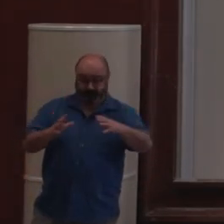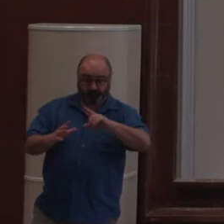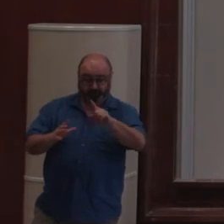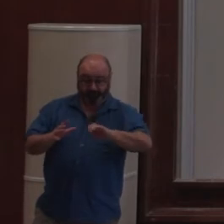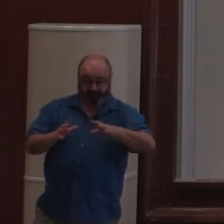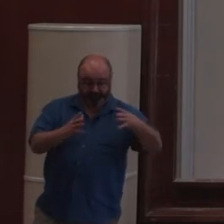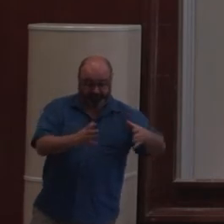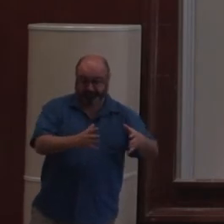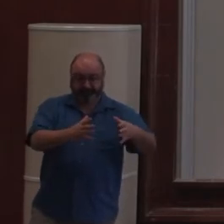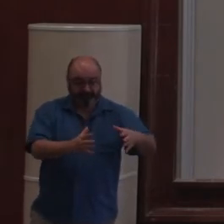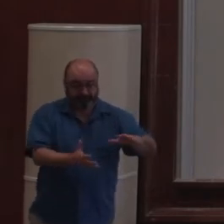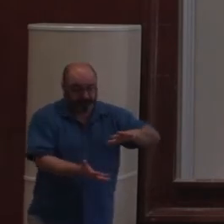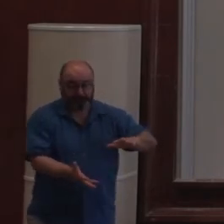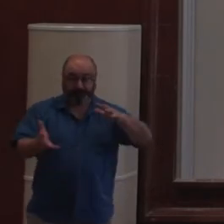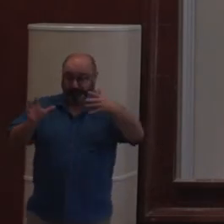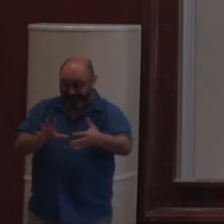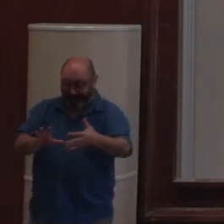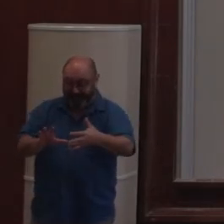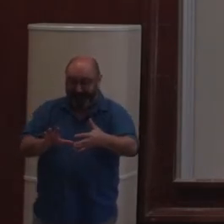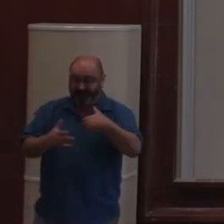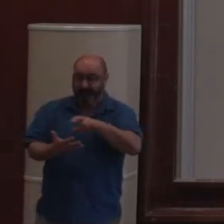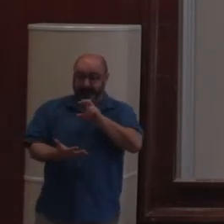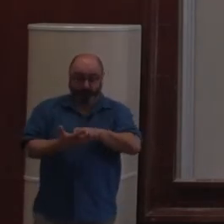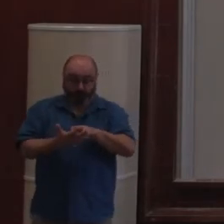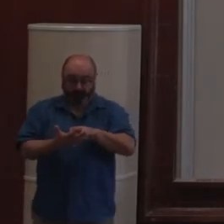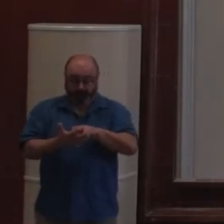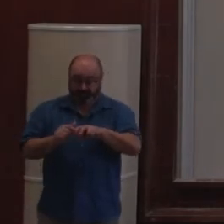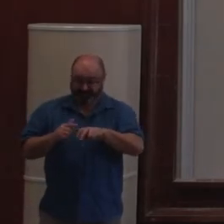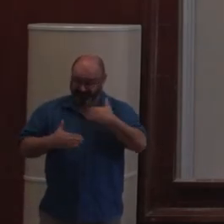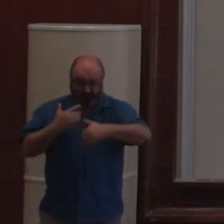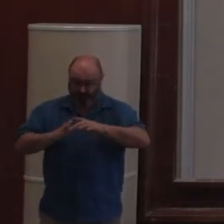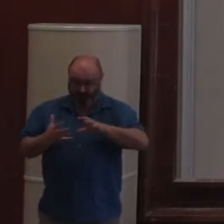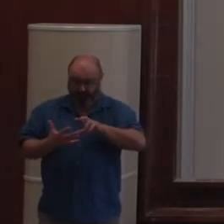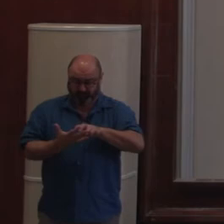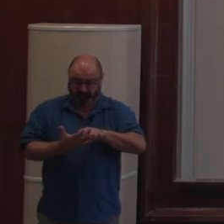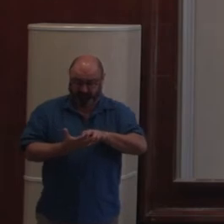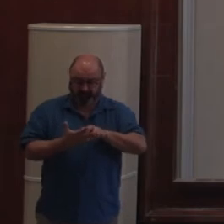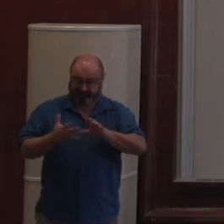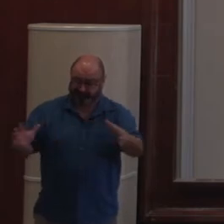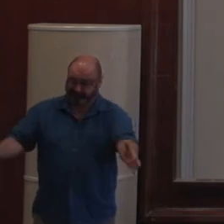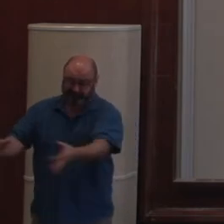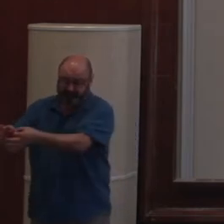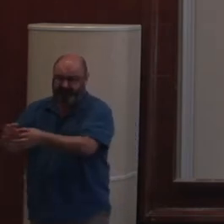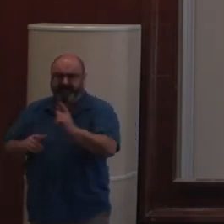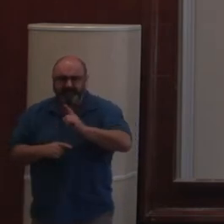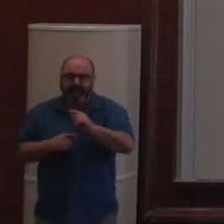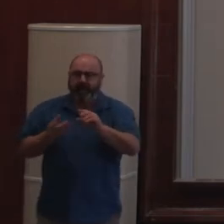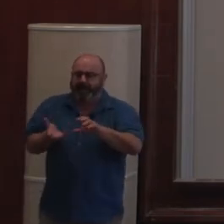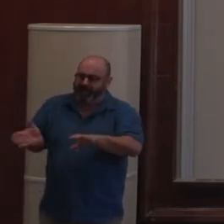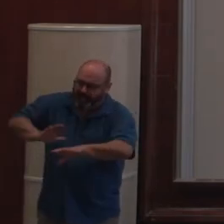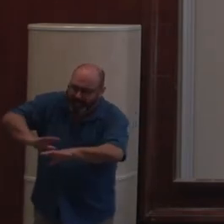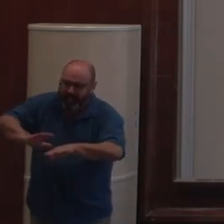Et donc, on va pouvoir refaire marcher tout Plone tel qu'il est en entier. Donc, on ne parle pas de faire d'une API REST,